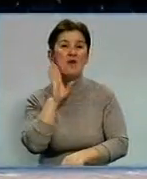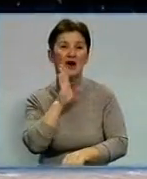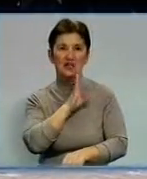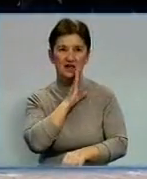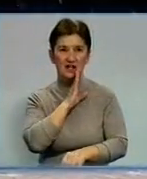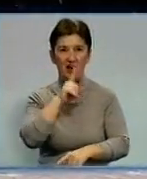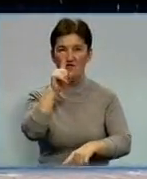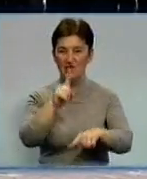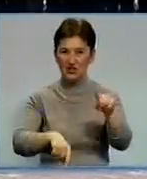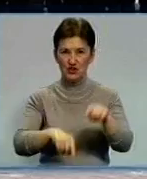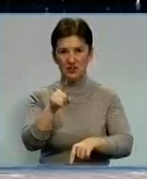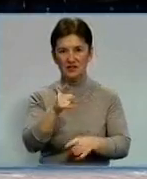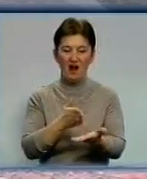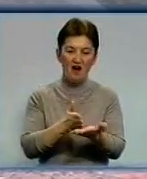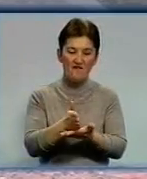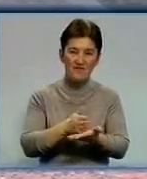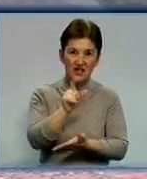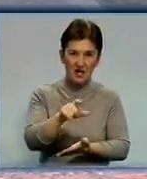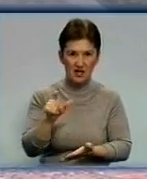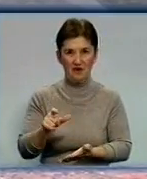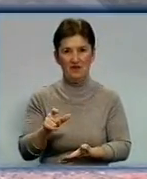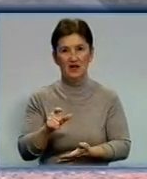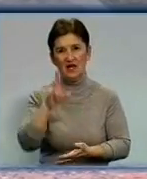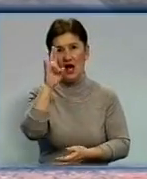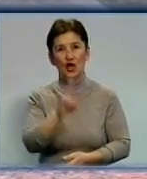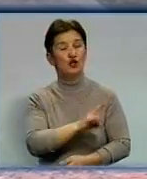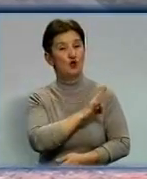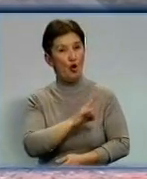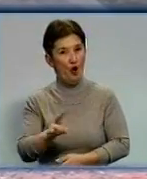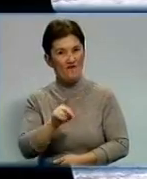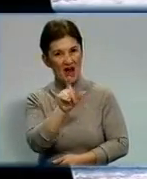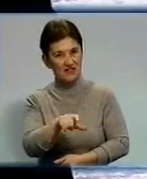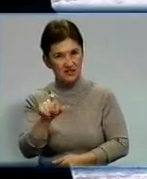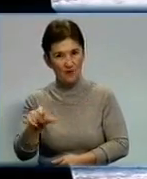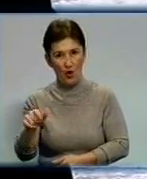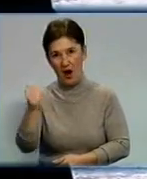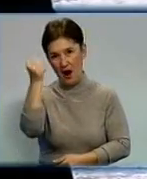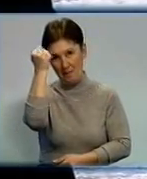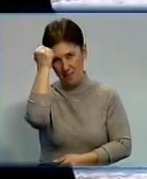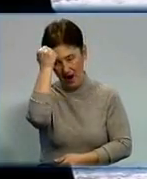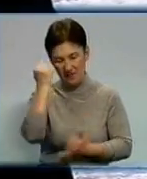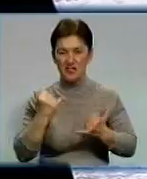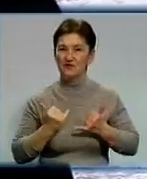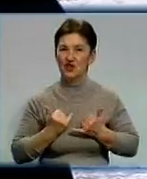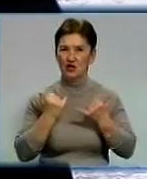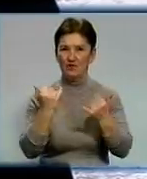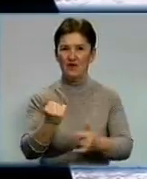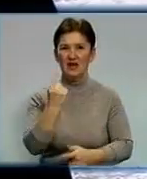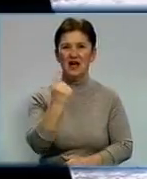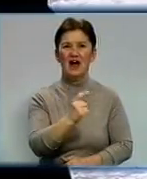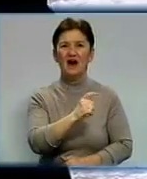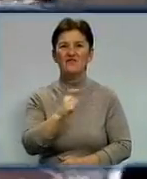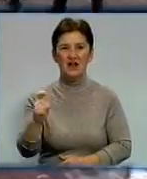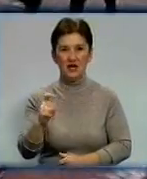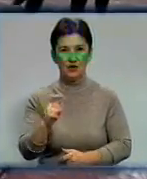людей – ветерани, міські, обласні чиновники, духовенство і гості обласного центру. Пам'ять загиблих воїнів вшанували хвилиною мовчання та